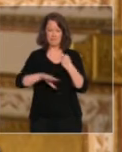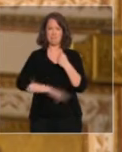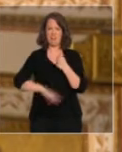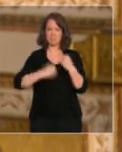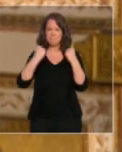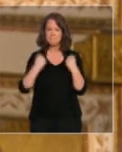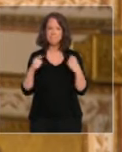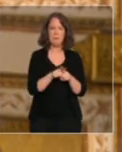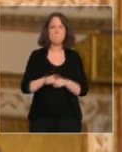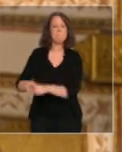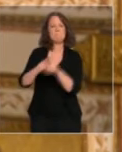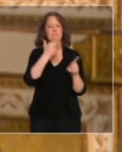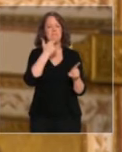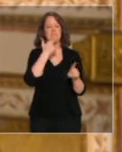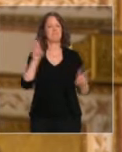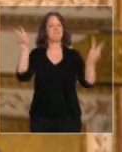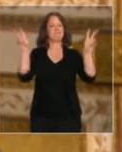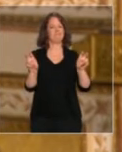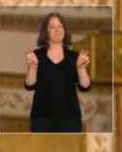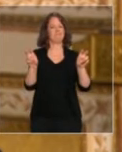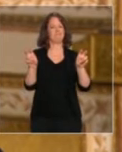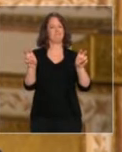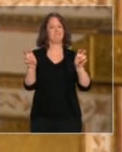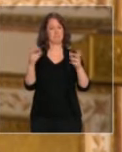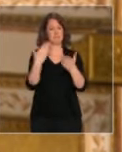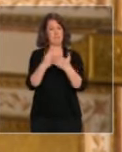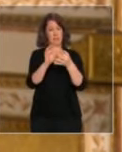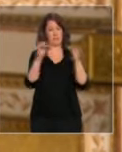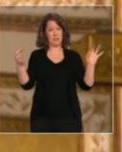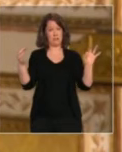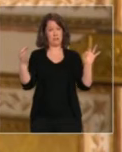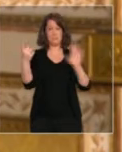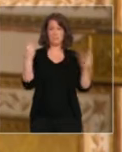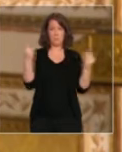Ces mots, les Français les ont écrits il y a plus de 200 ans.